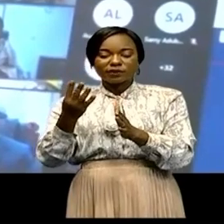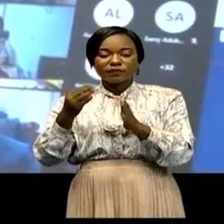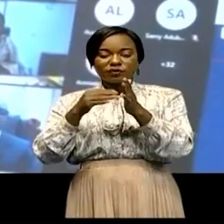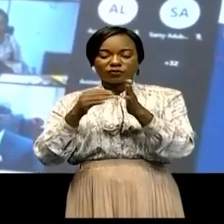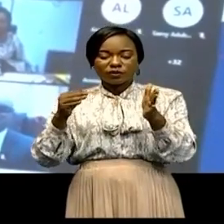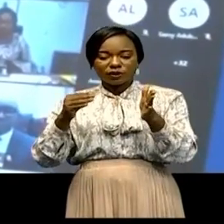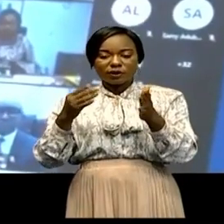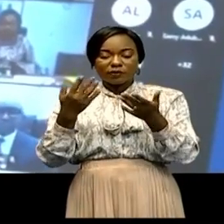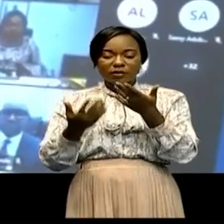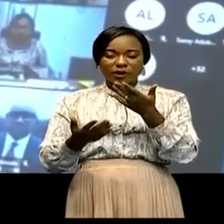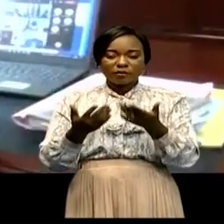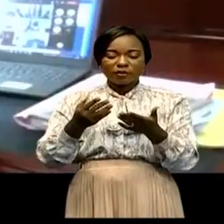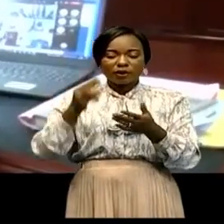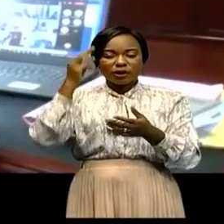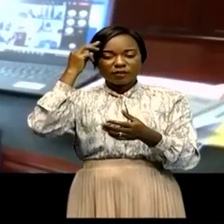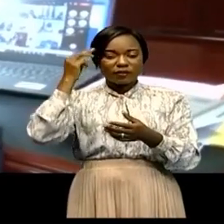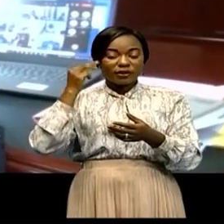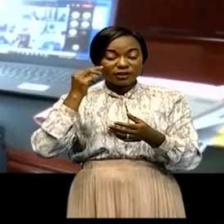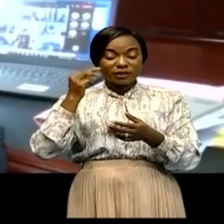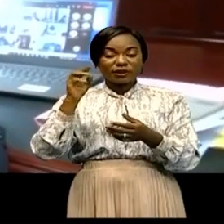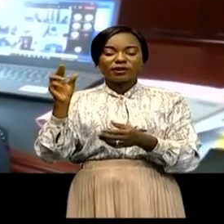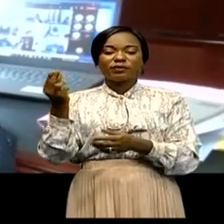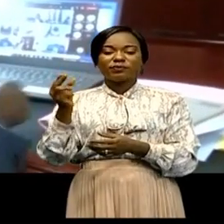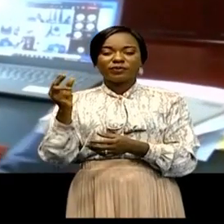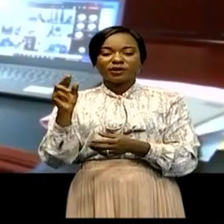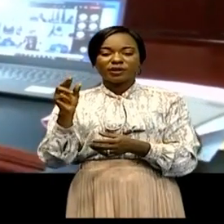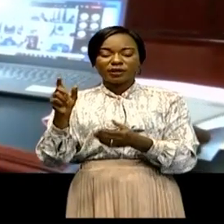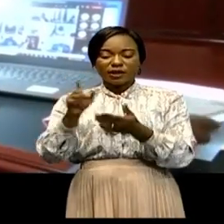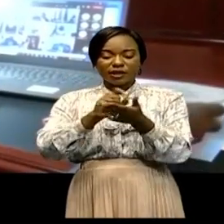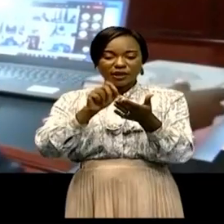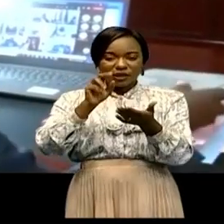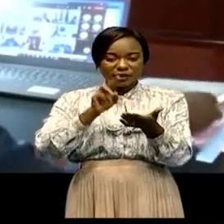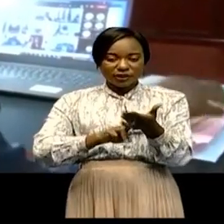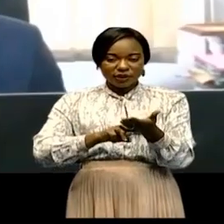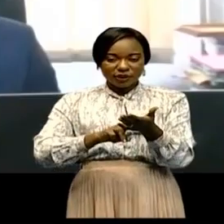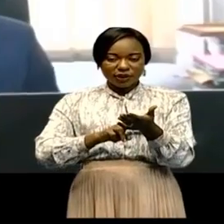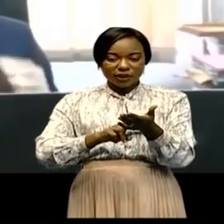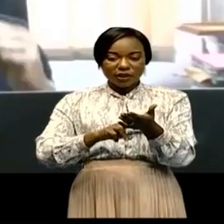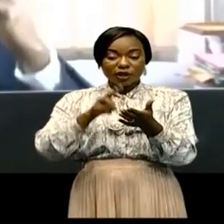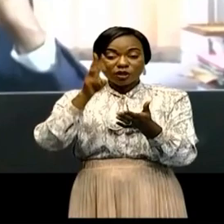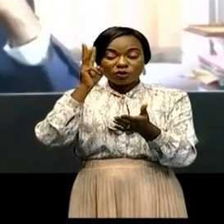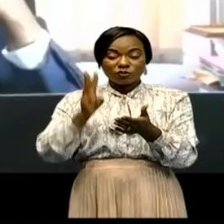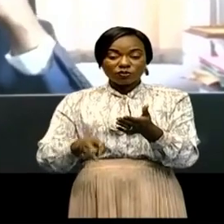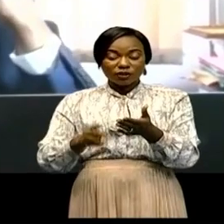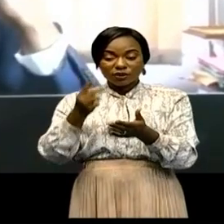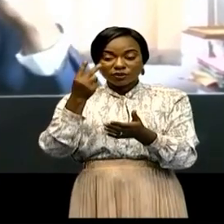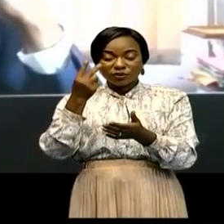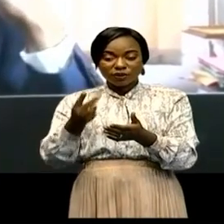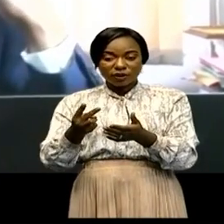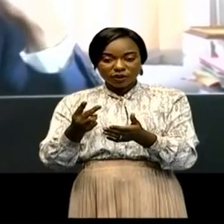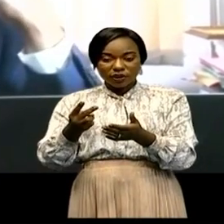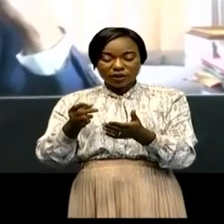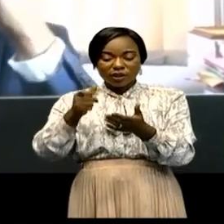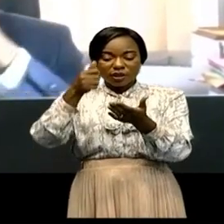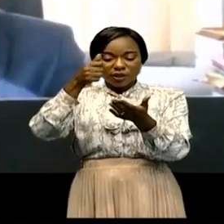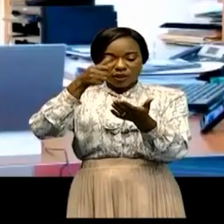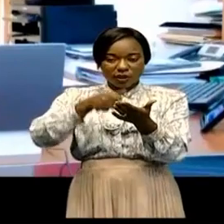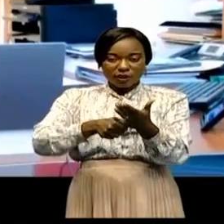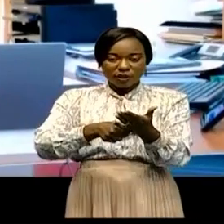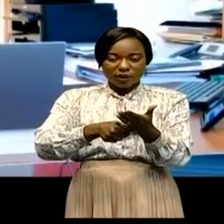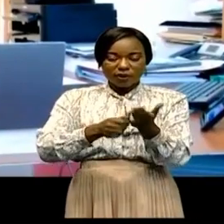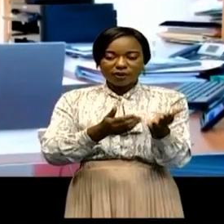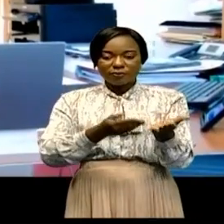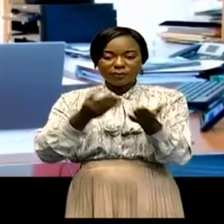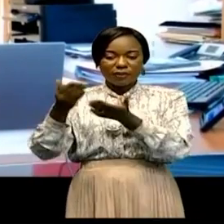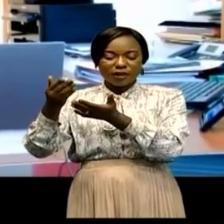ces jours, la ministre des Mines a déjà signé 302 arrêtés ministériels portant d'échéance des titulaires de